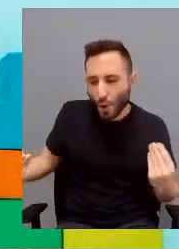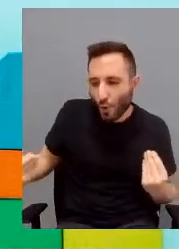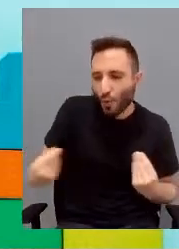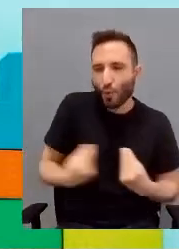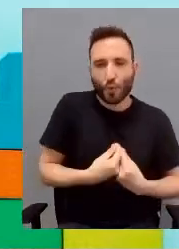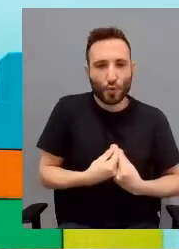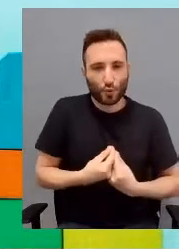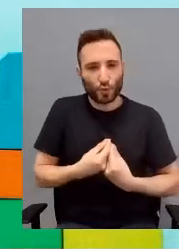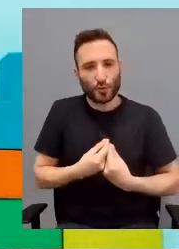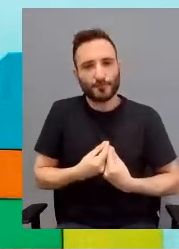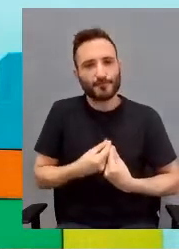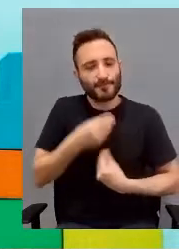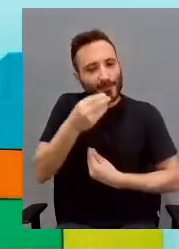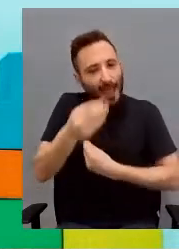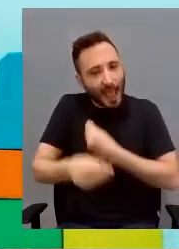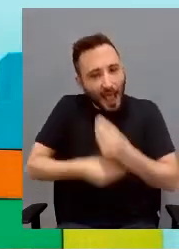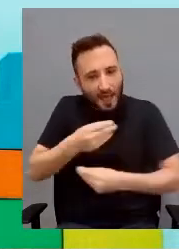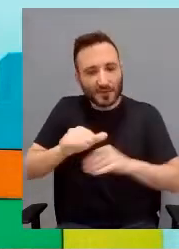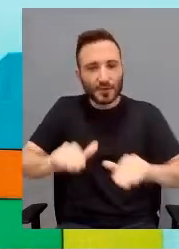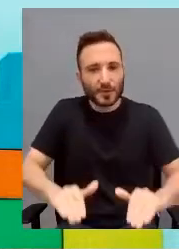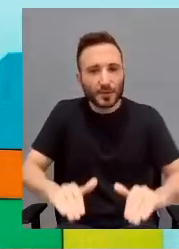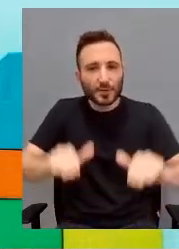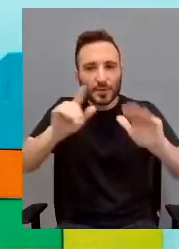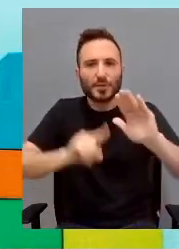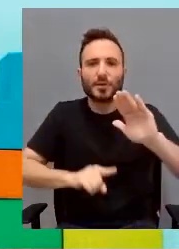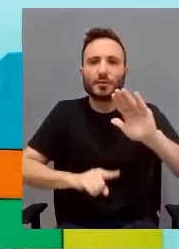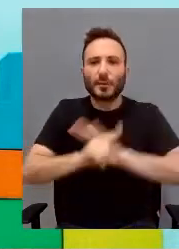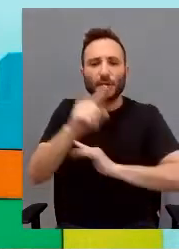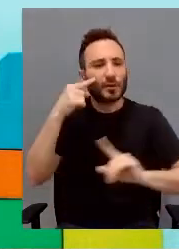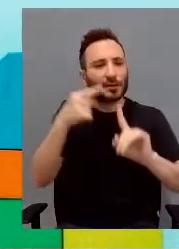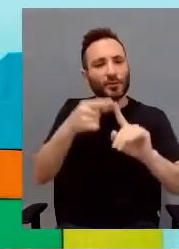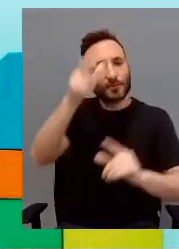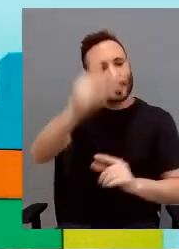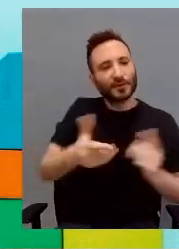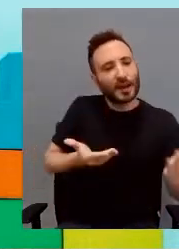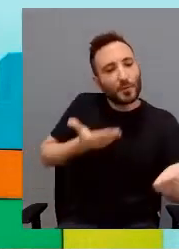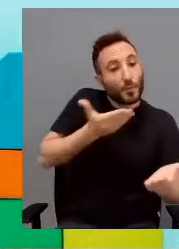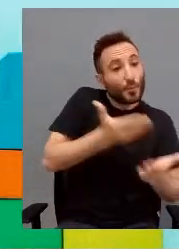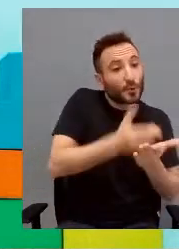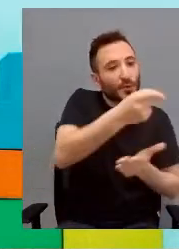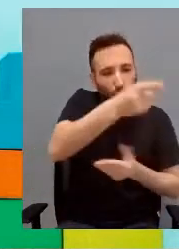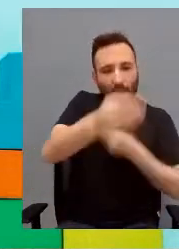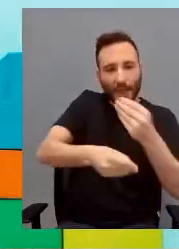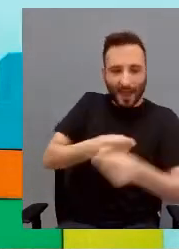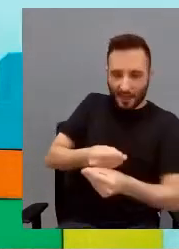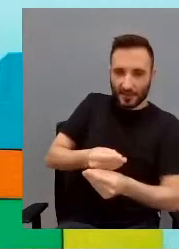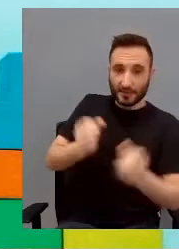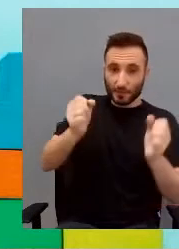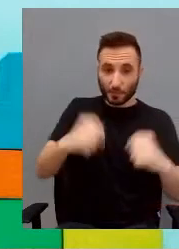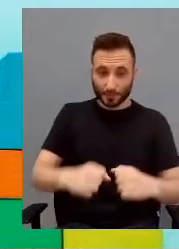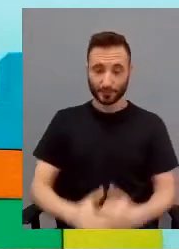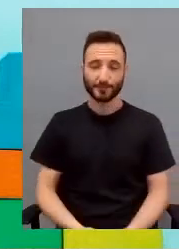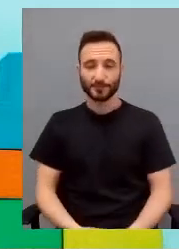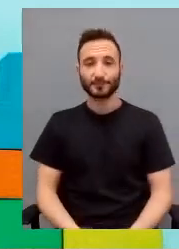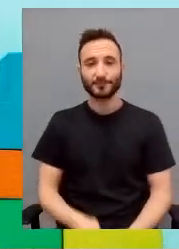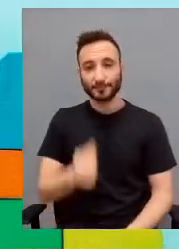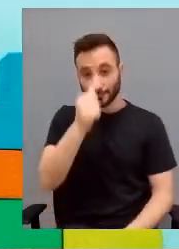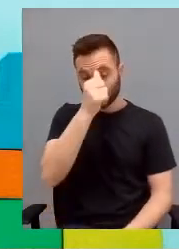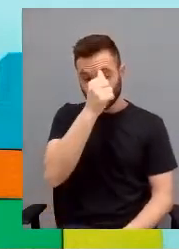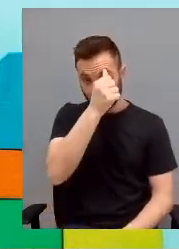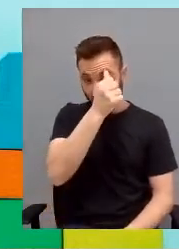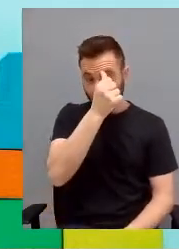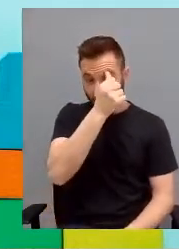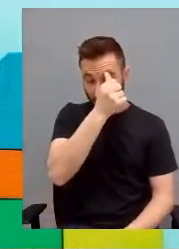si hace lo che si propone. Condividendone la fatica ma anche la gioia della